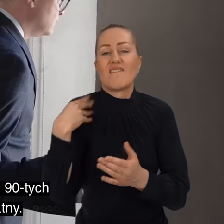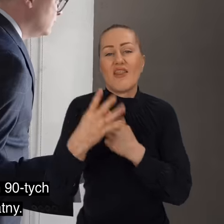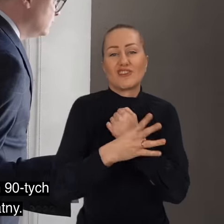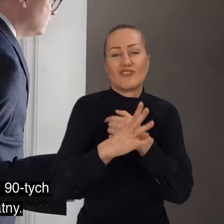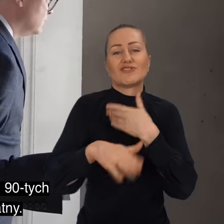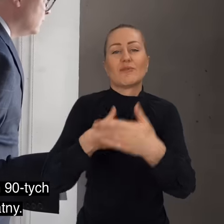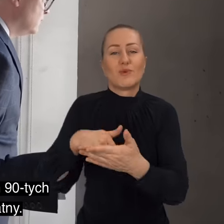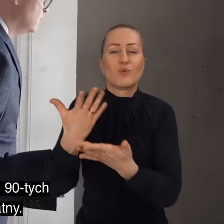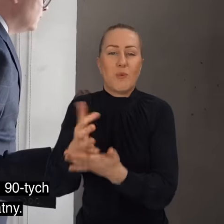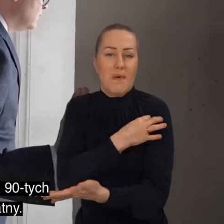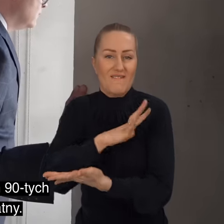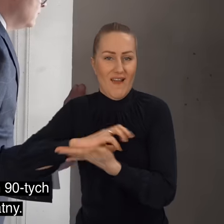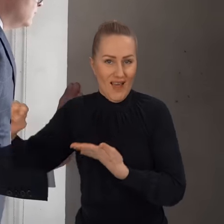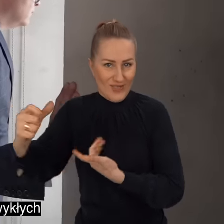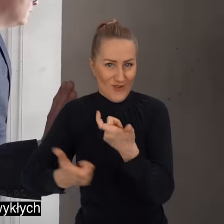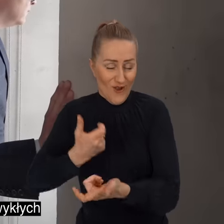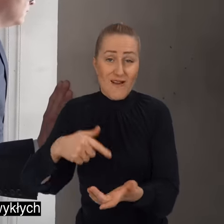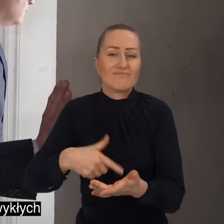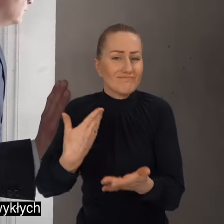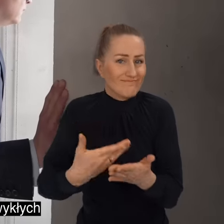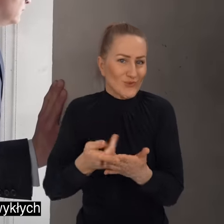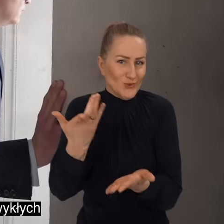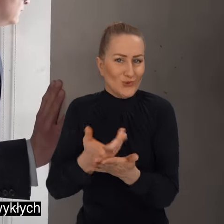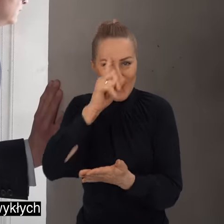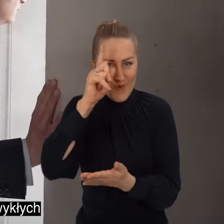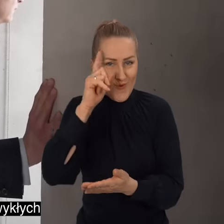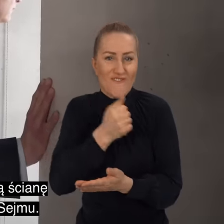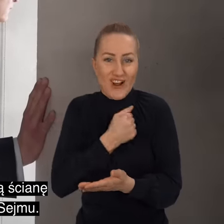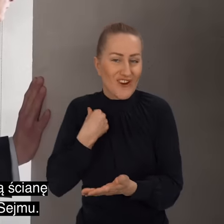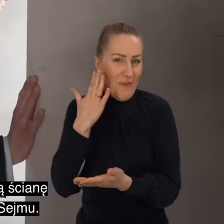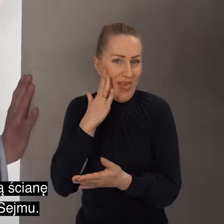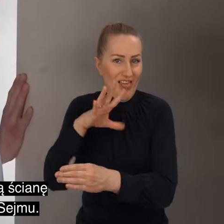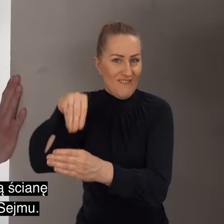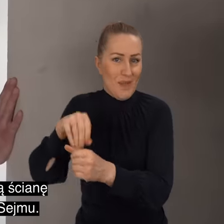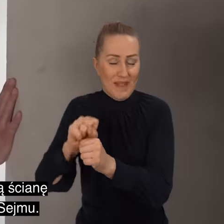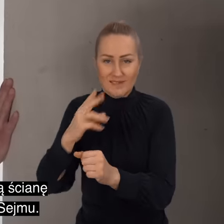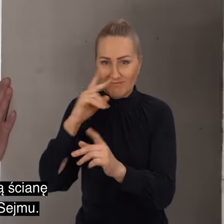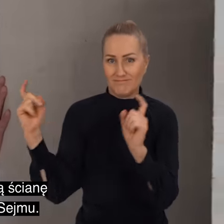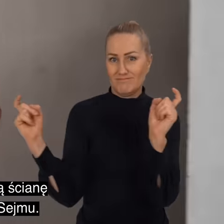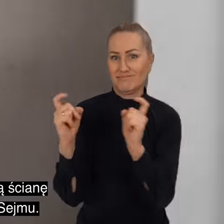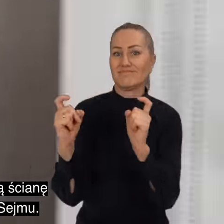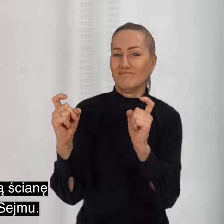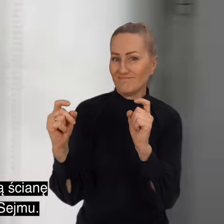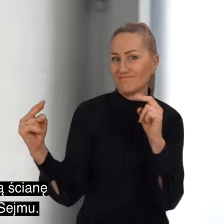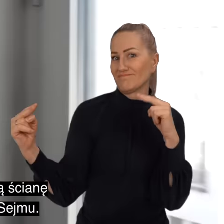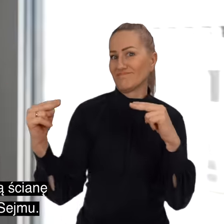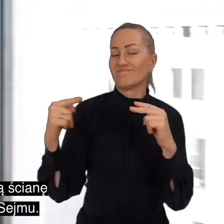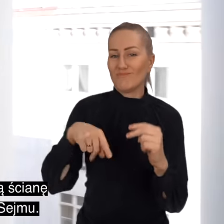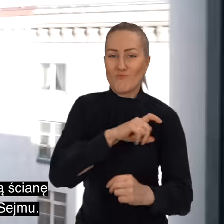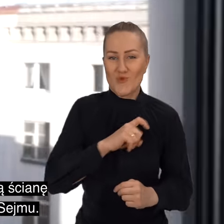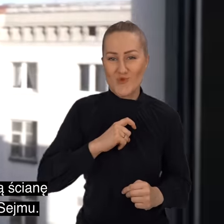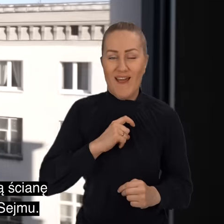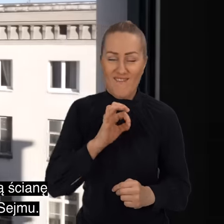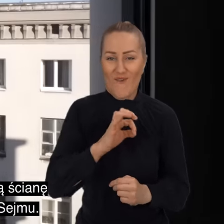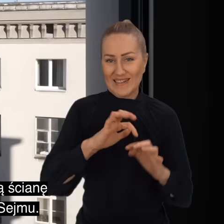dziewięćdziesiątych przeszły już w użytek prywatny. Także mamy tutaj po prostu zwykłych warszawiaków, którzy mieszkają ścianę, ścianę z